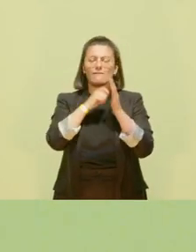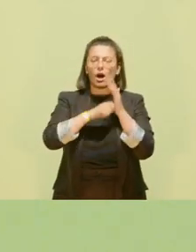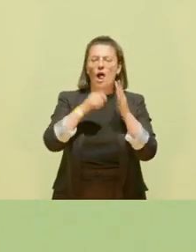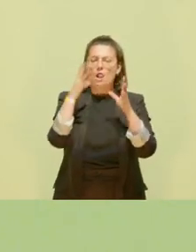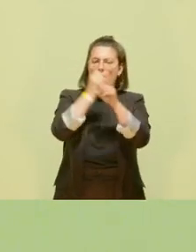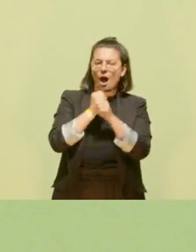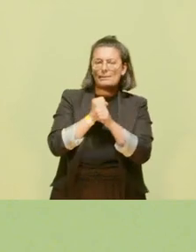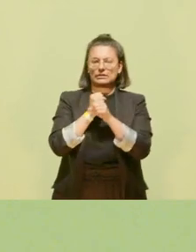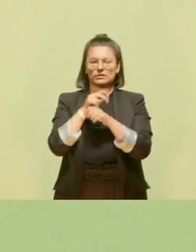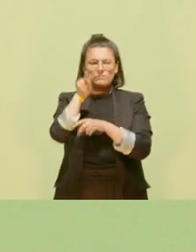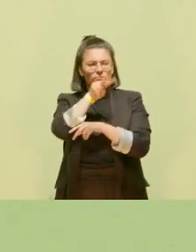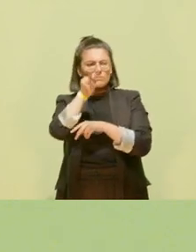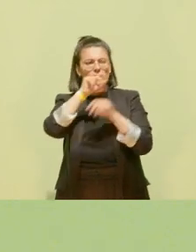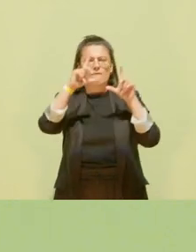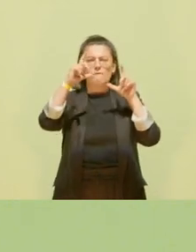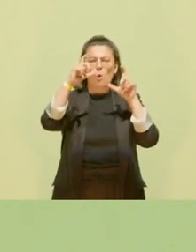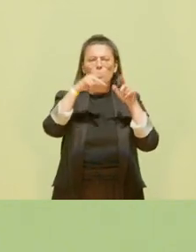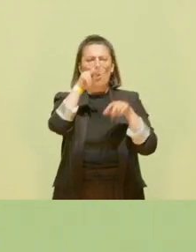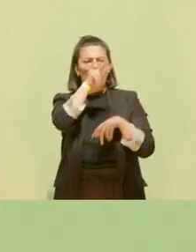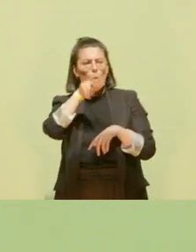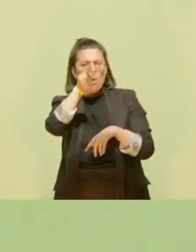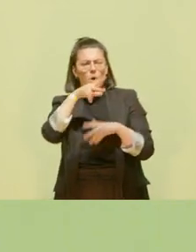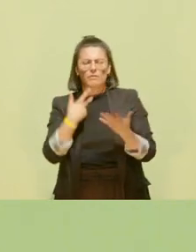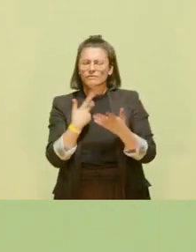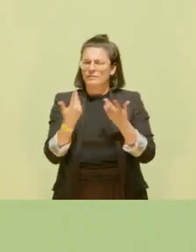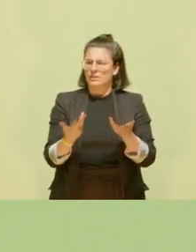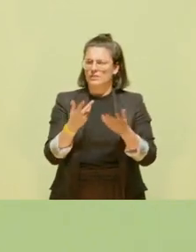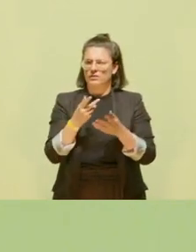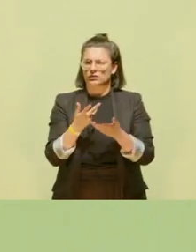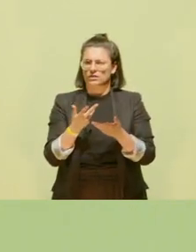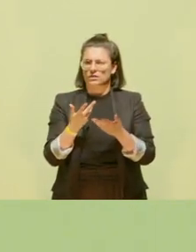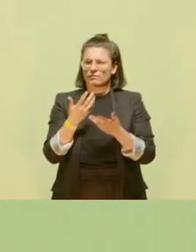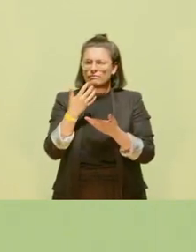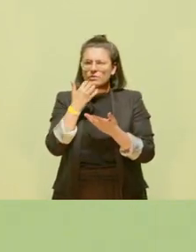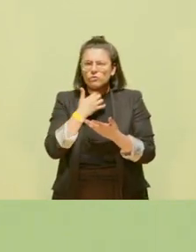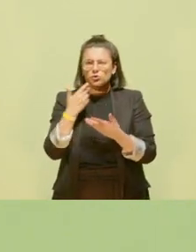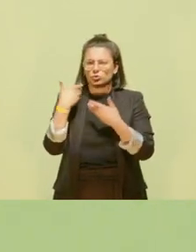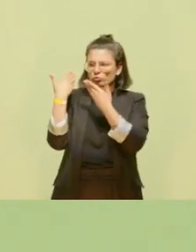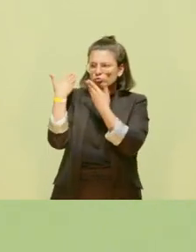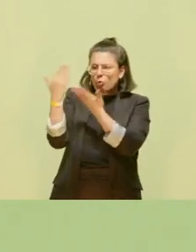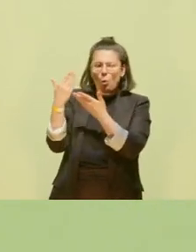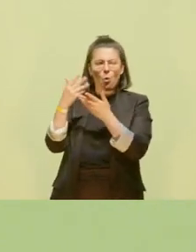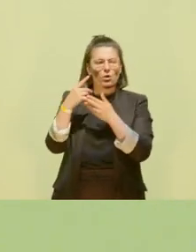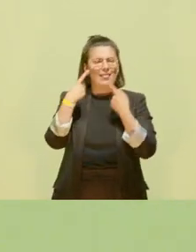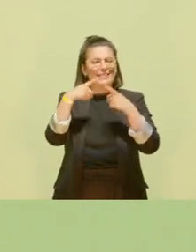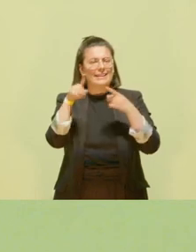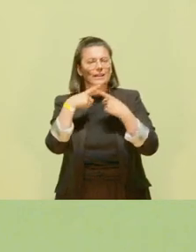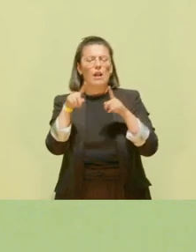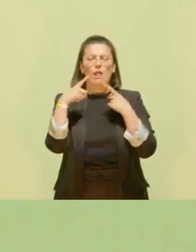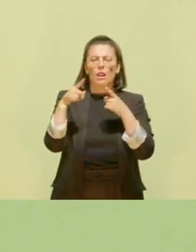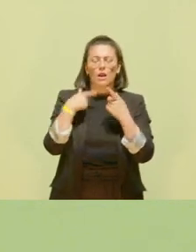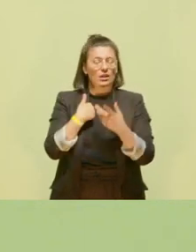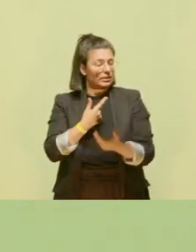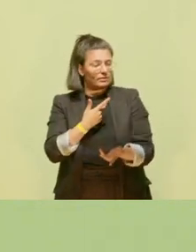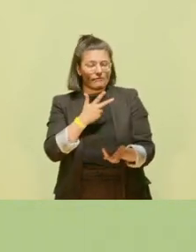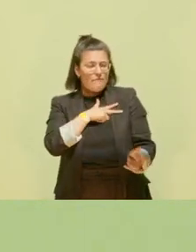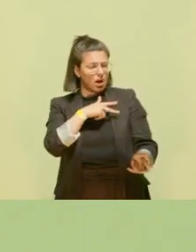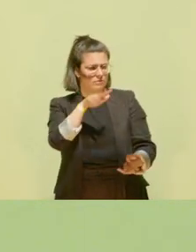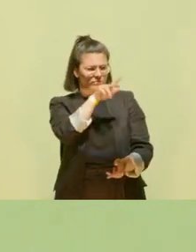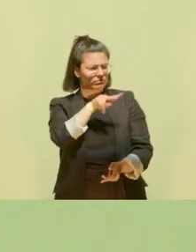die nationalistische Lieder singen und das Zeichen für die grauen Wölfe machen. Ich finde es einfach nur verstörend.